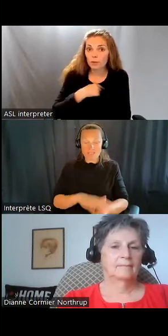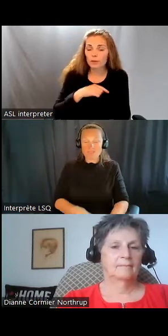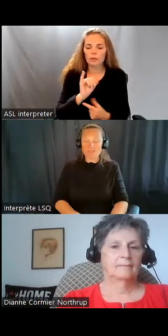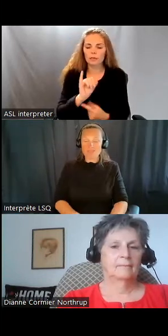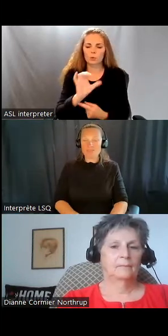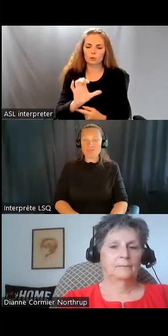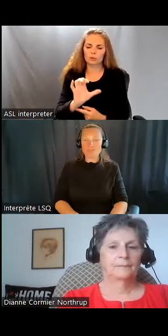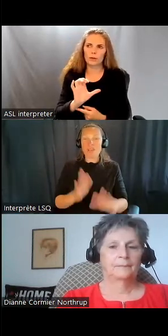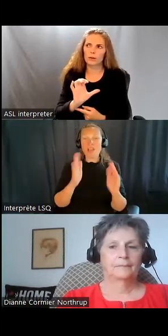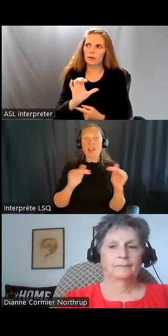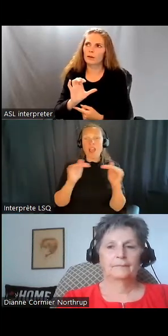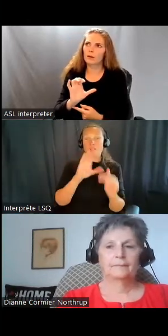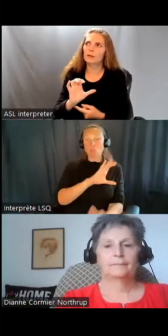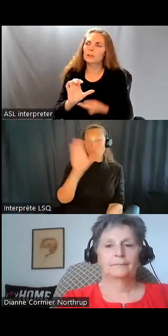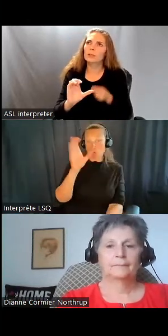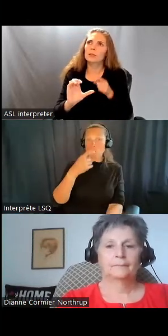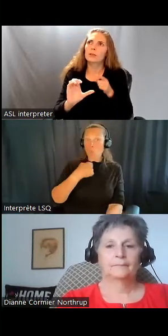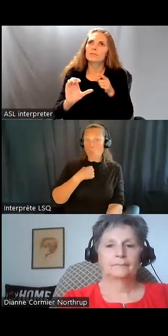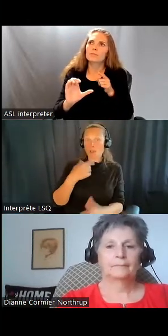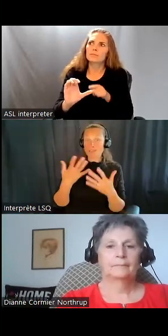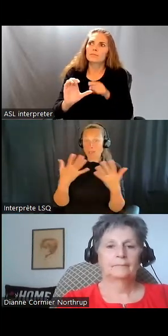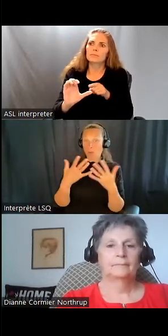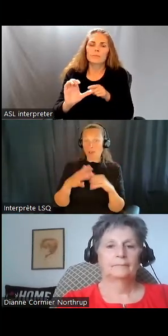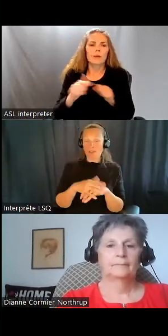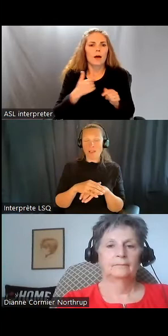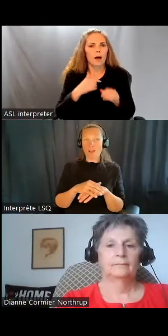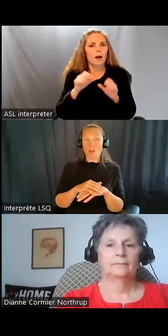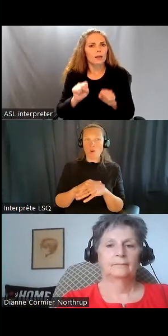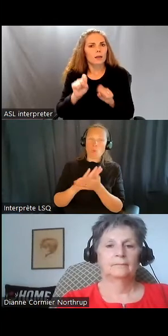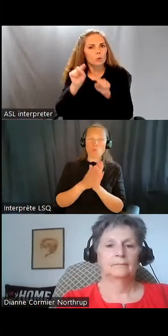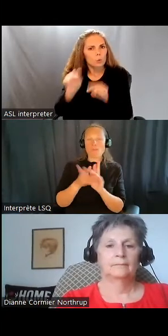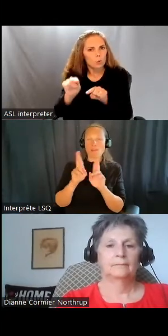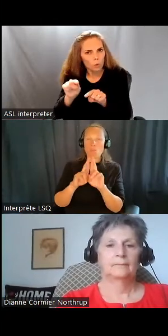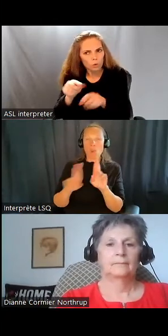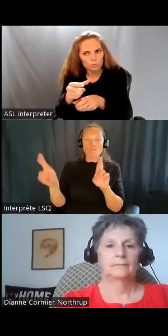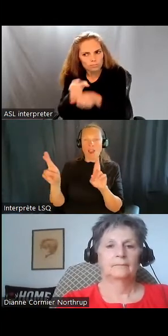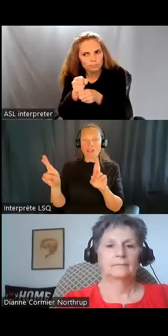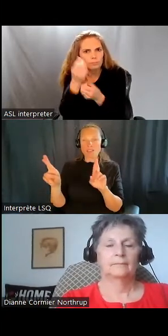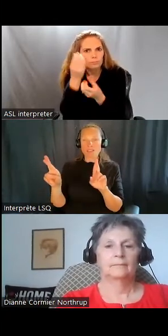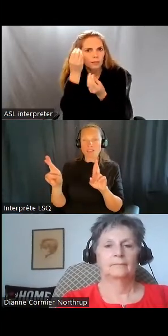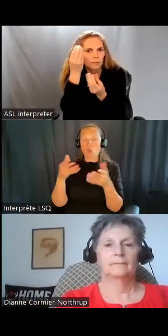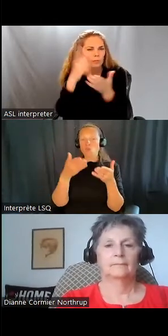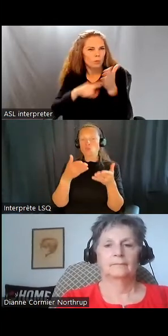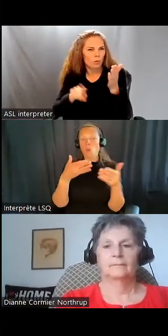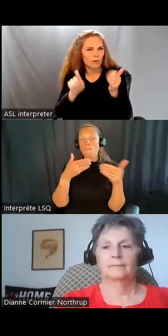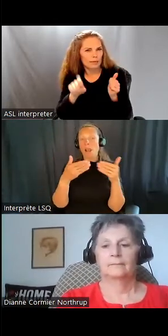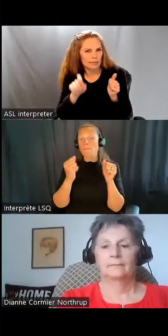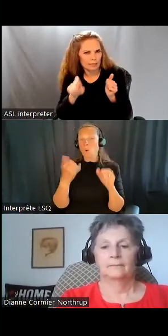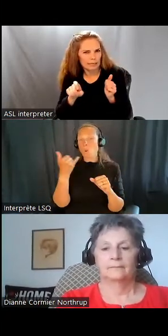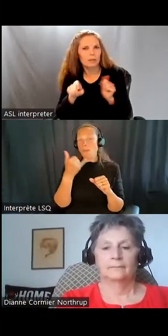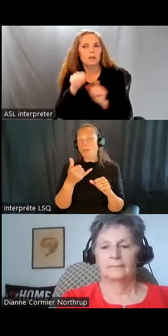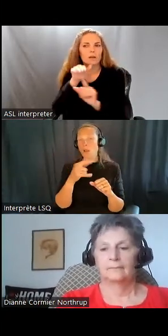c'est un peu comme un point de référence, un endroit où je peux aller qui va me donner les